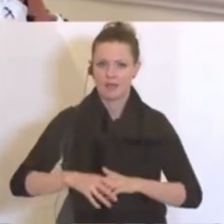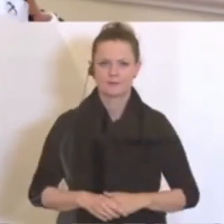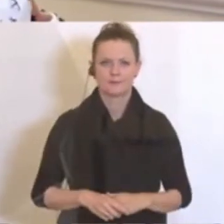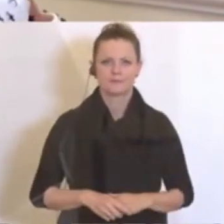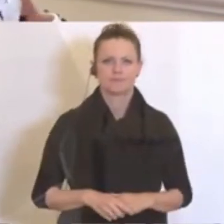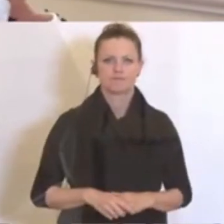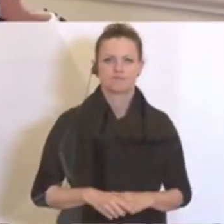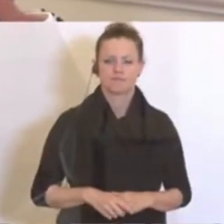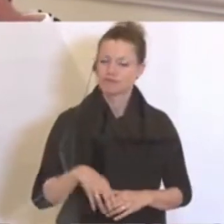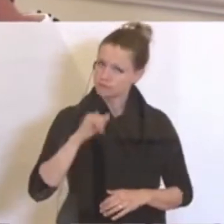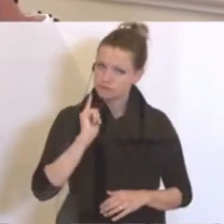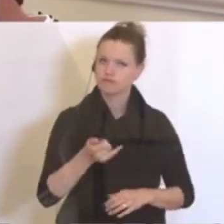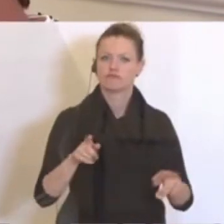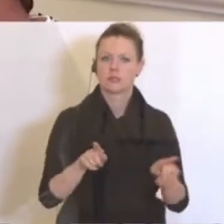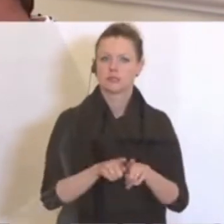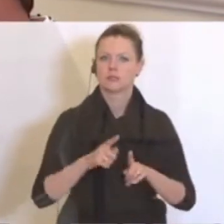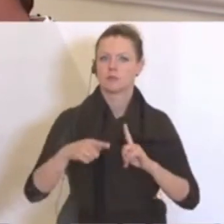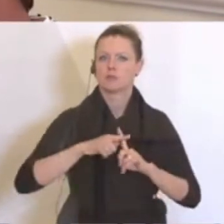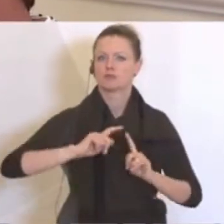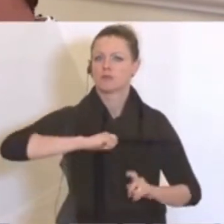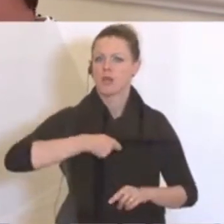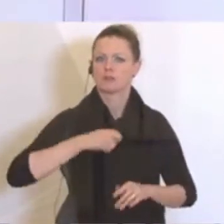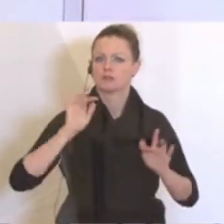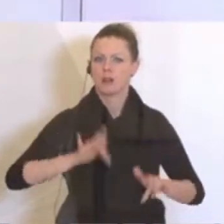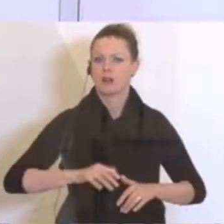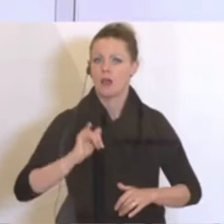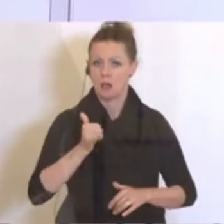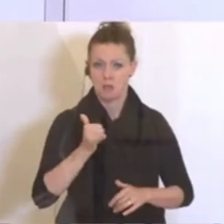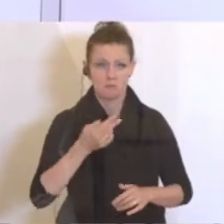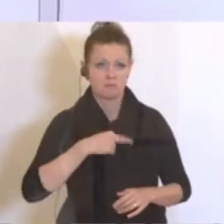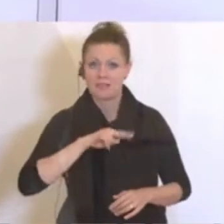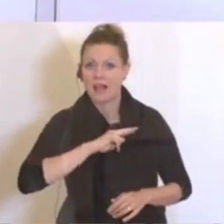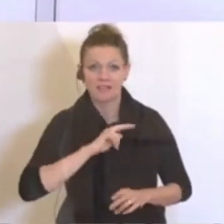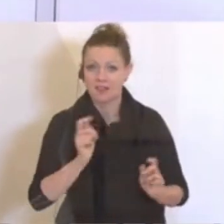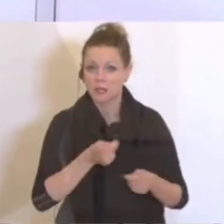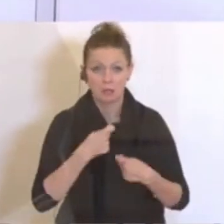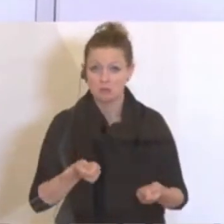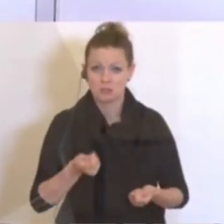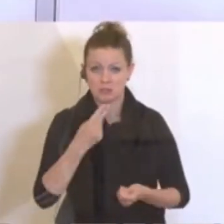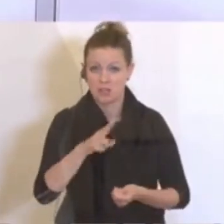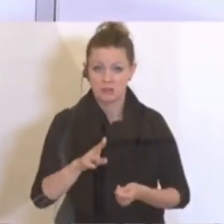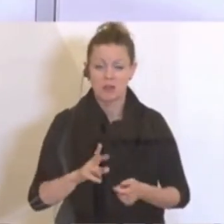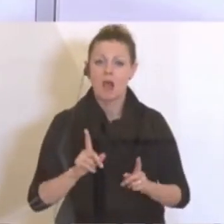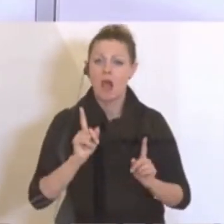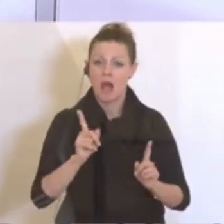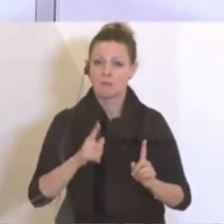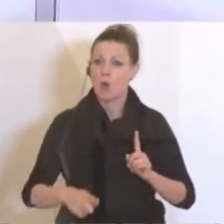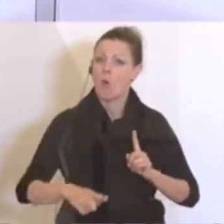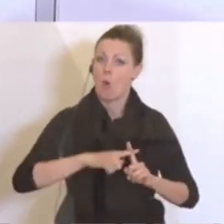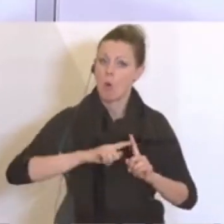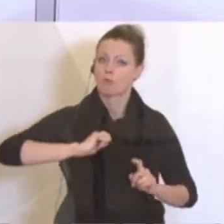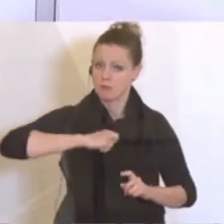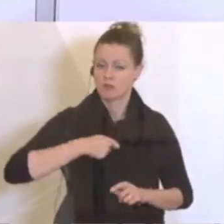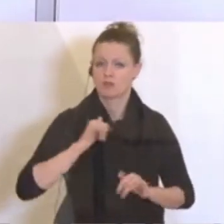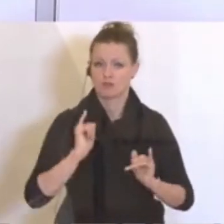bin da genauso optimistisch. Es gibt keine Garantie, aber ich bin nach wie vor optimistisch, denn auch in